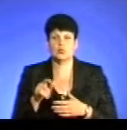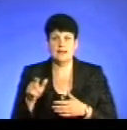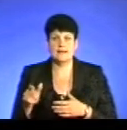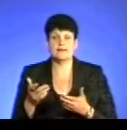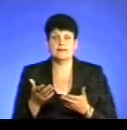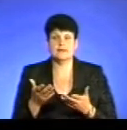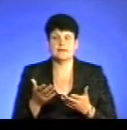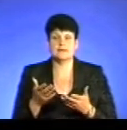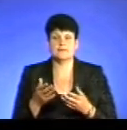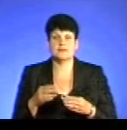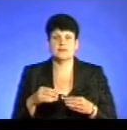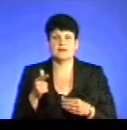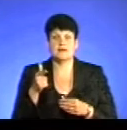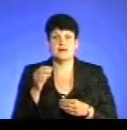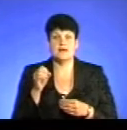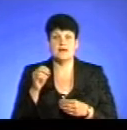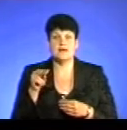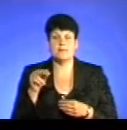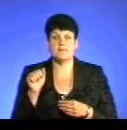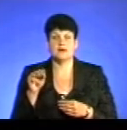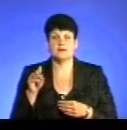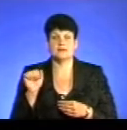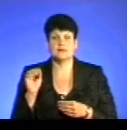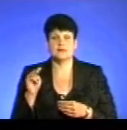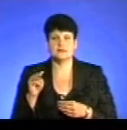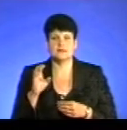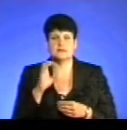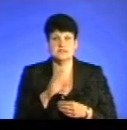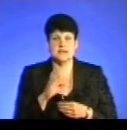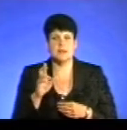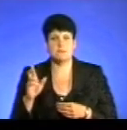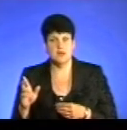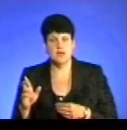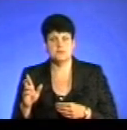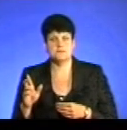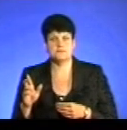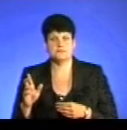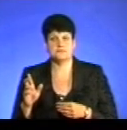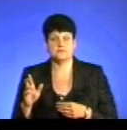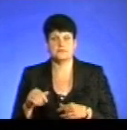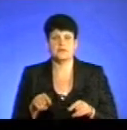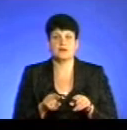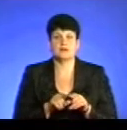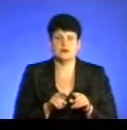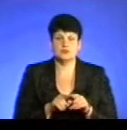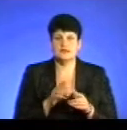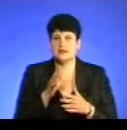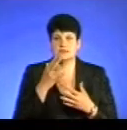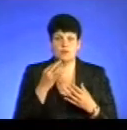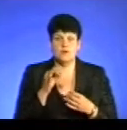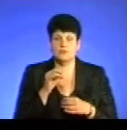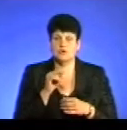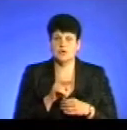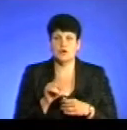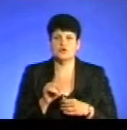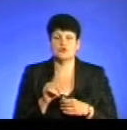яким висловлено вже гепатити, особливо гепатит С, гепатит Б. Ну і так само не забуваємо про те, що дуже